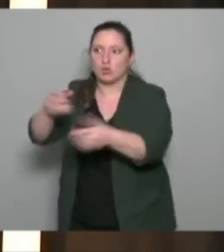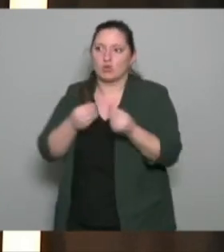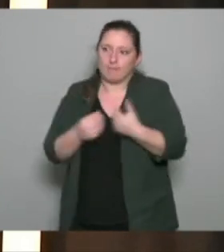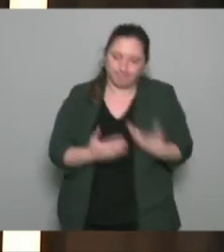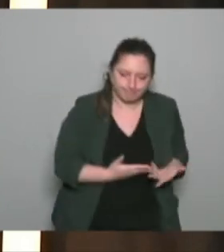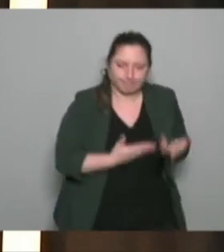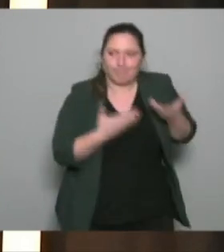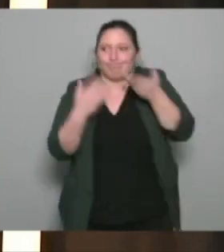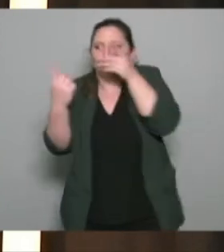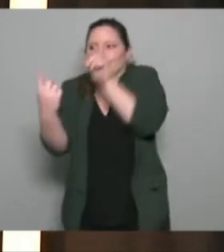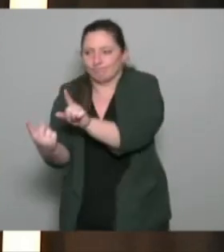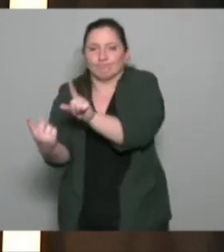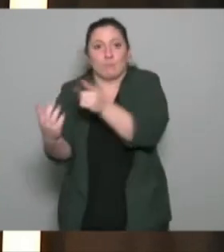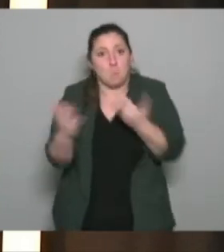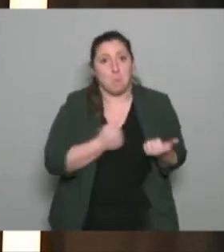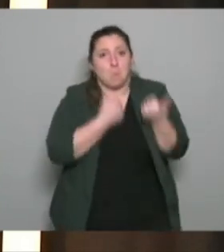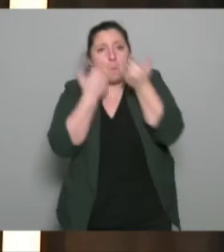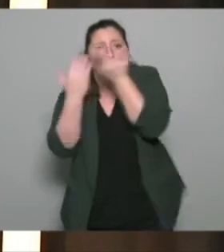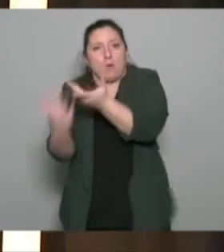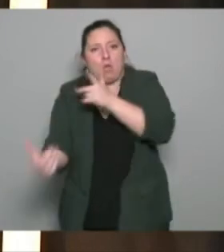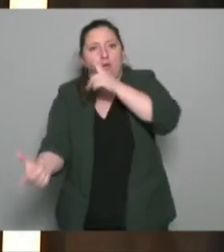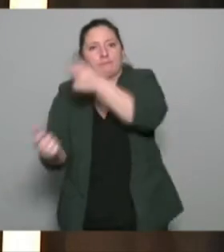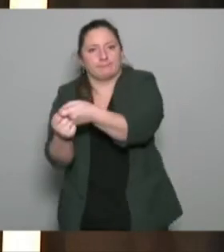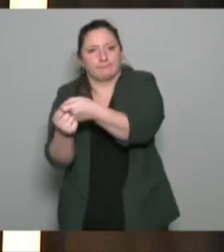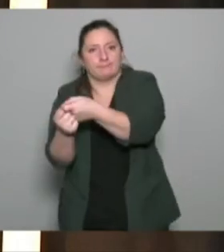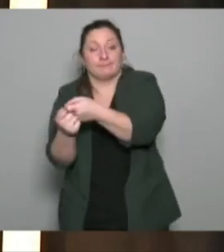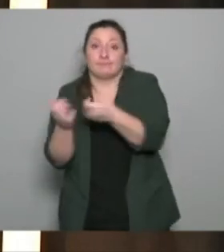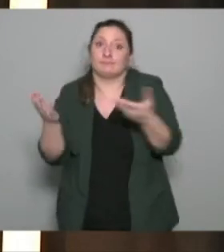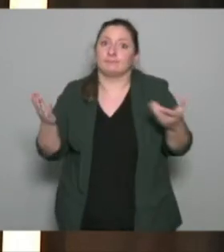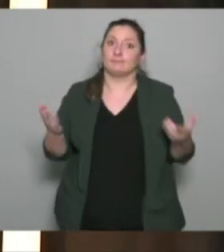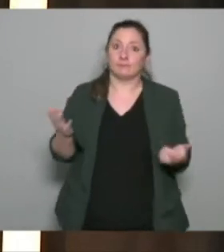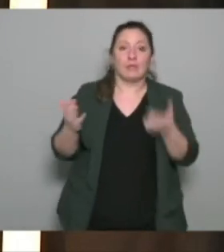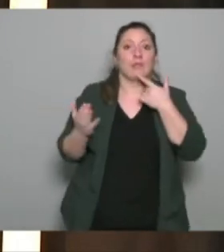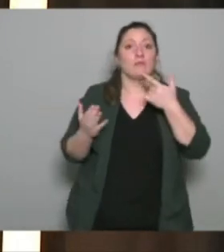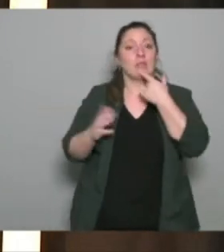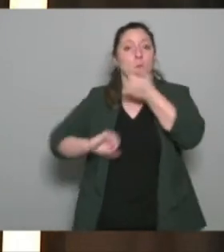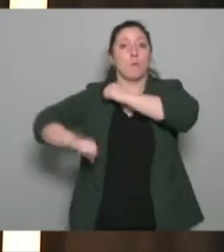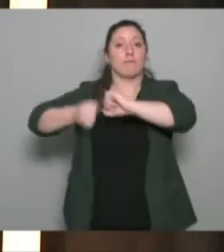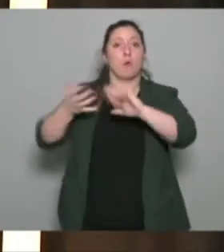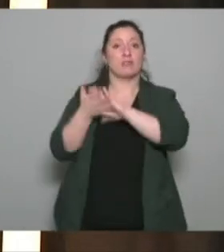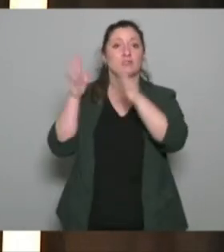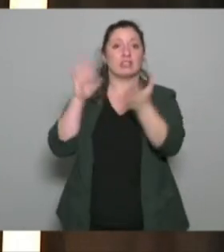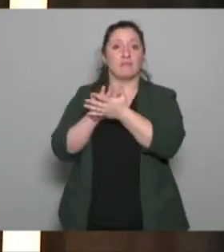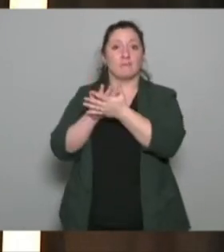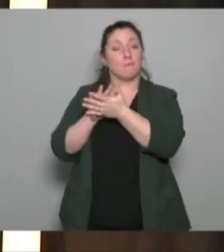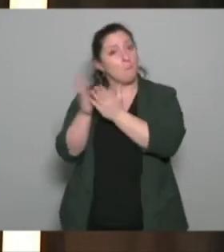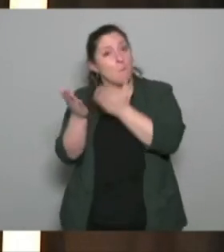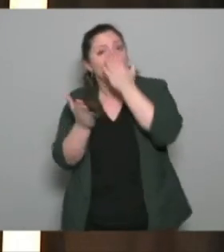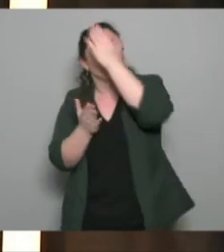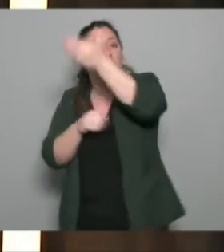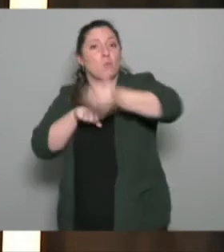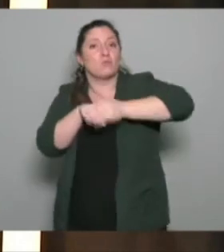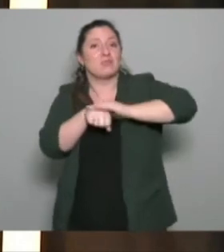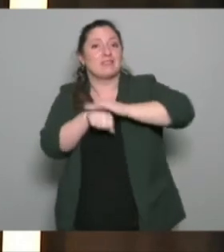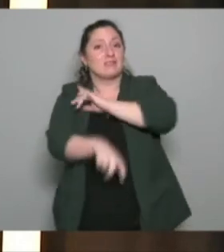il y a donc là un dilemme à régler au sein de vos projets associatifs et de politique sportive